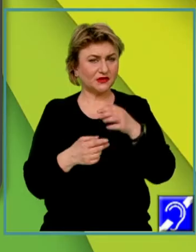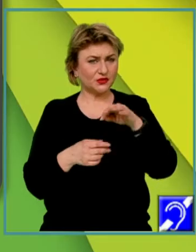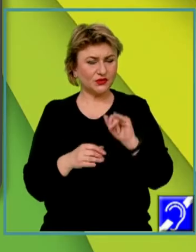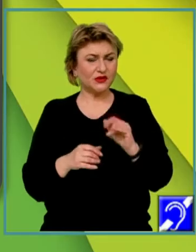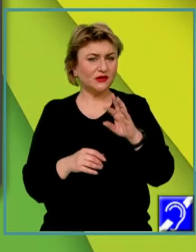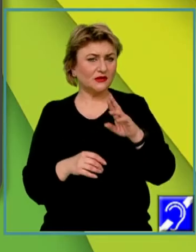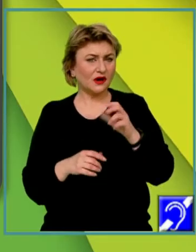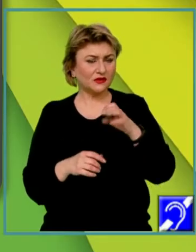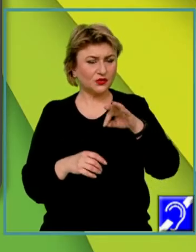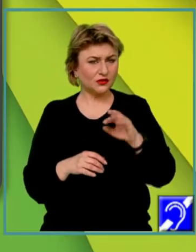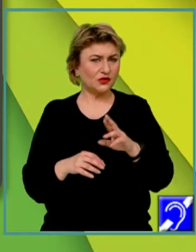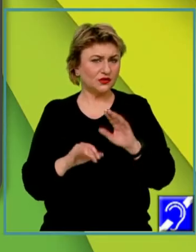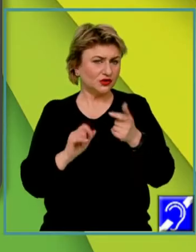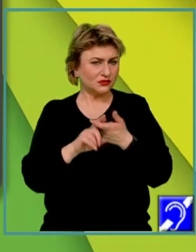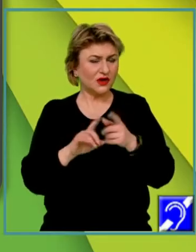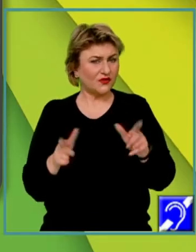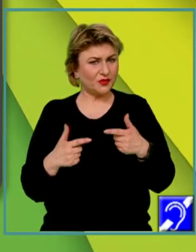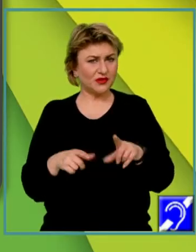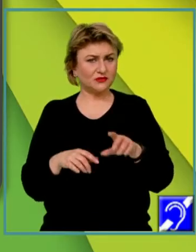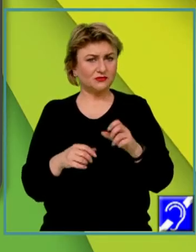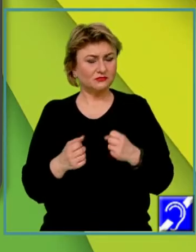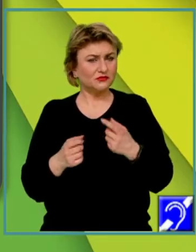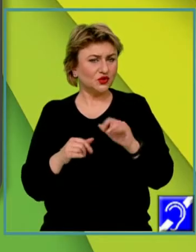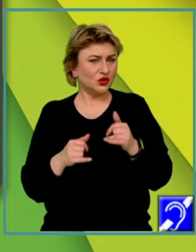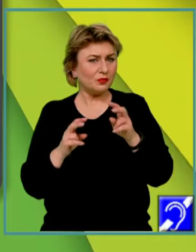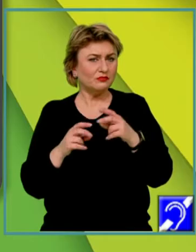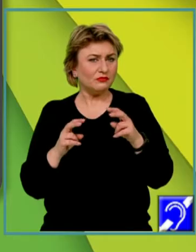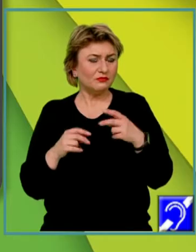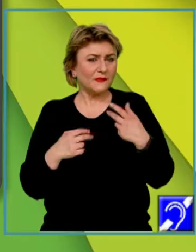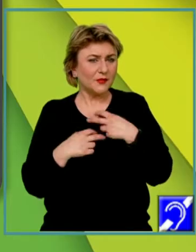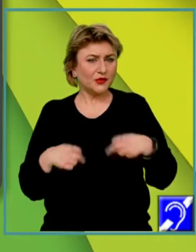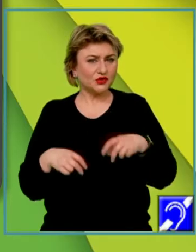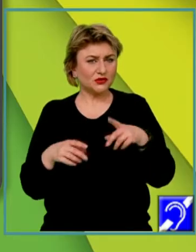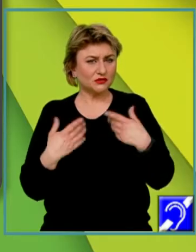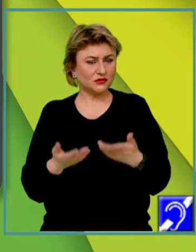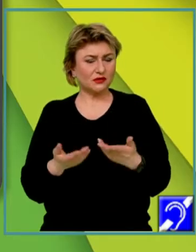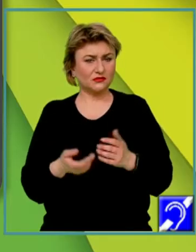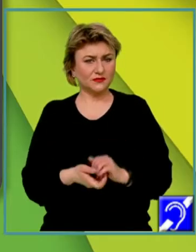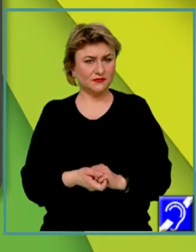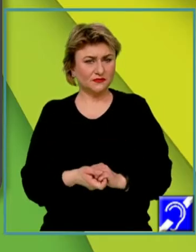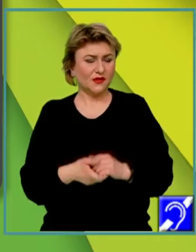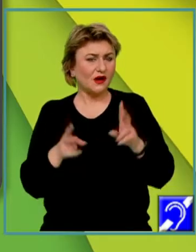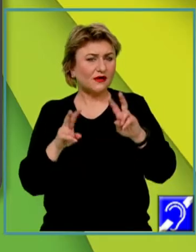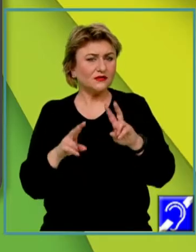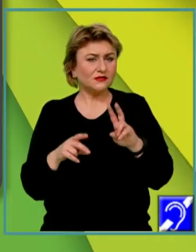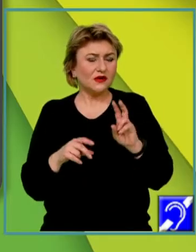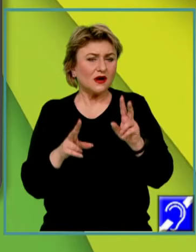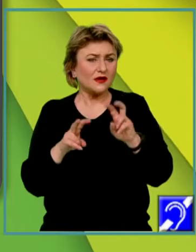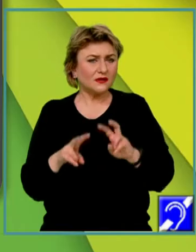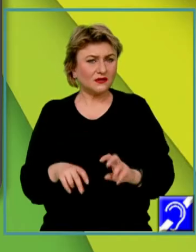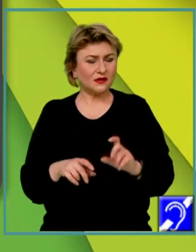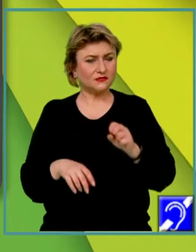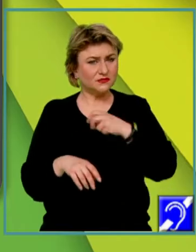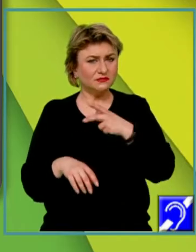interacțiunilor, relațiilor, evenimentelor și proceselor dintr-un câmp social dat. Ancheta sociologică observăm că este o